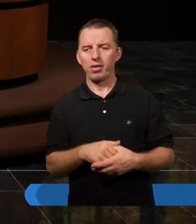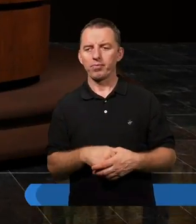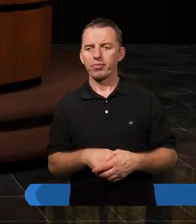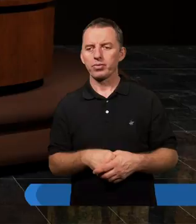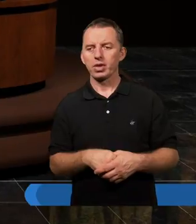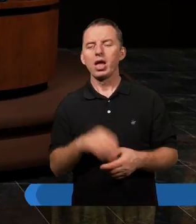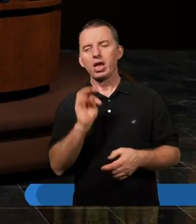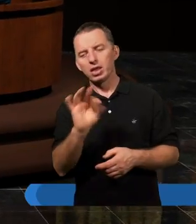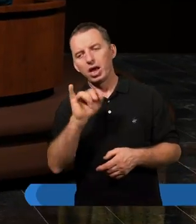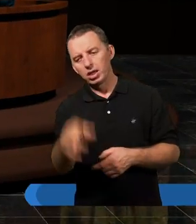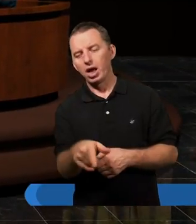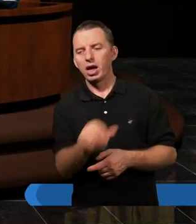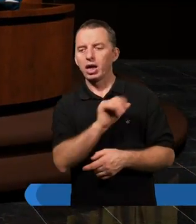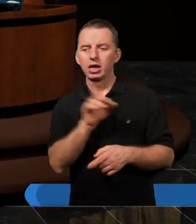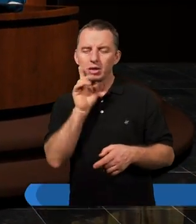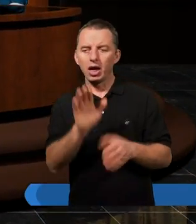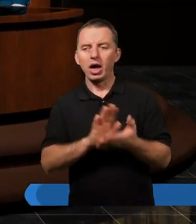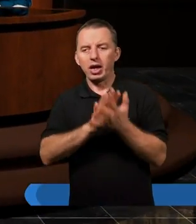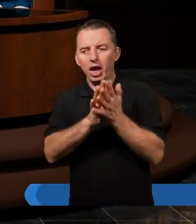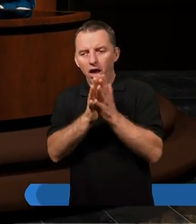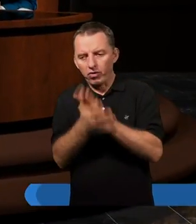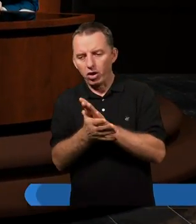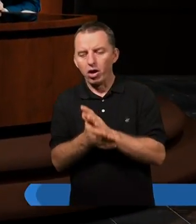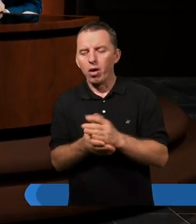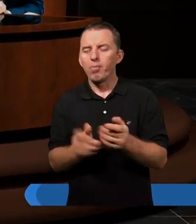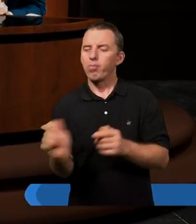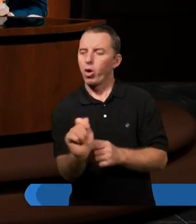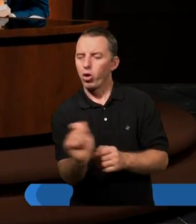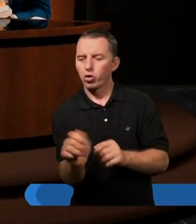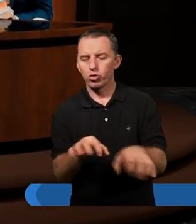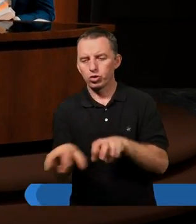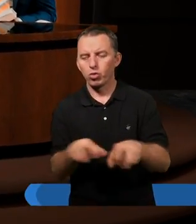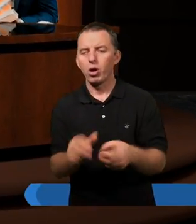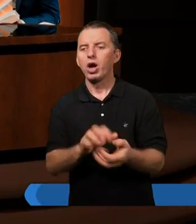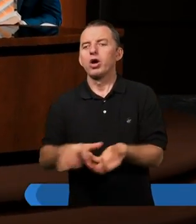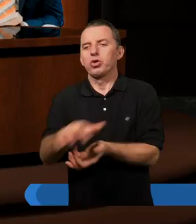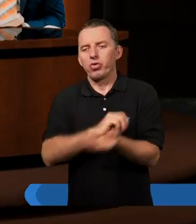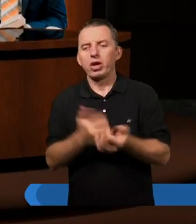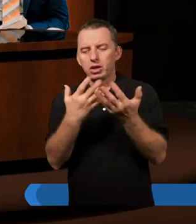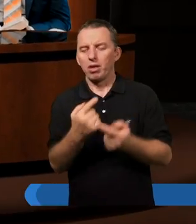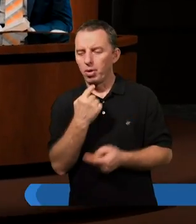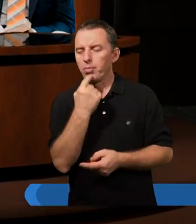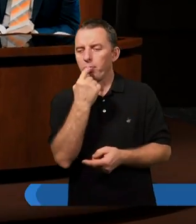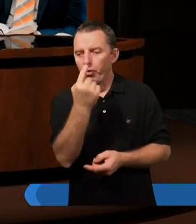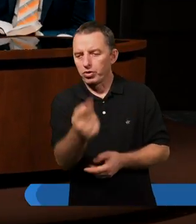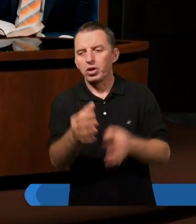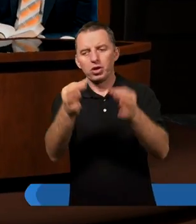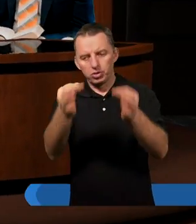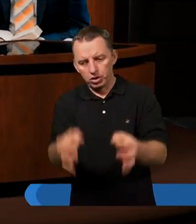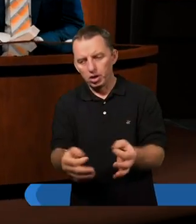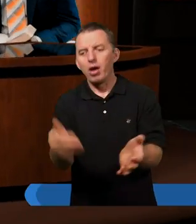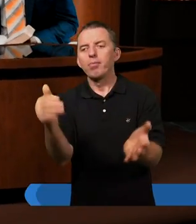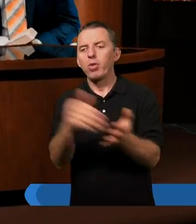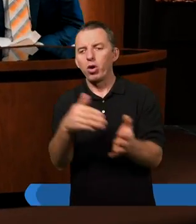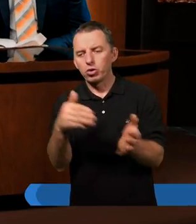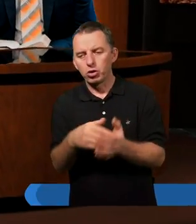Tak jak tam reformacja wstrząsnęła światem, no to tak na pewno chcielibyśmy powiedzieć, że dzisiaj potrzeba